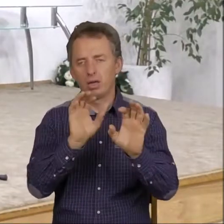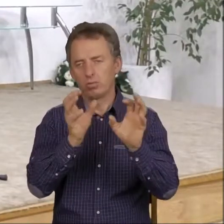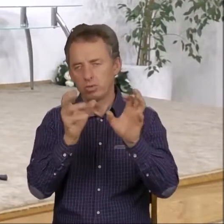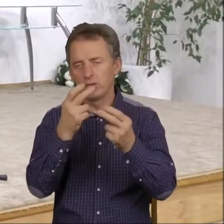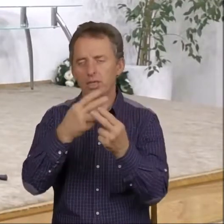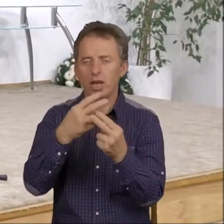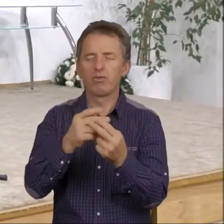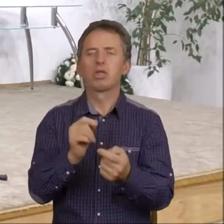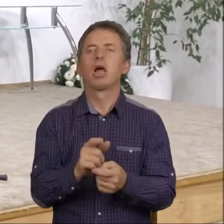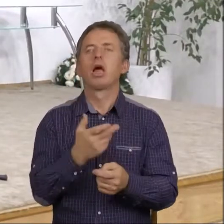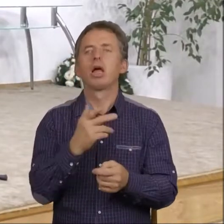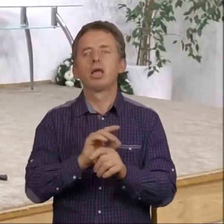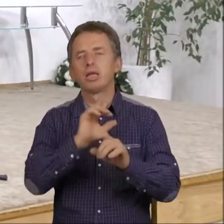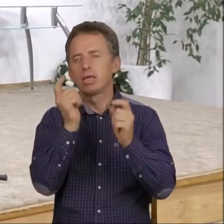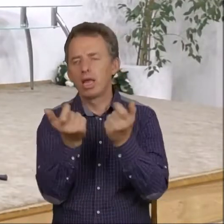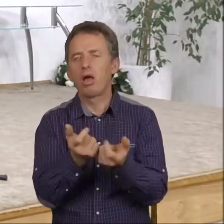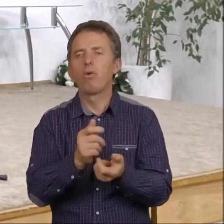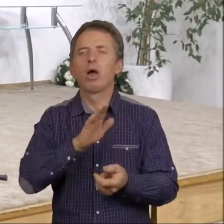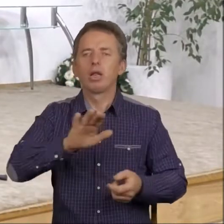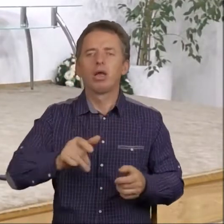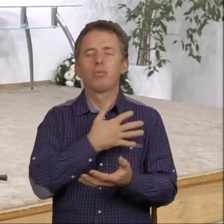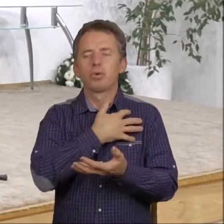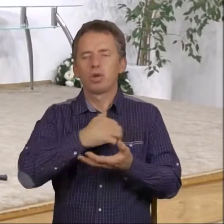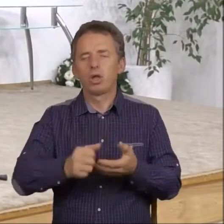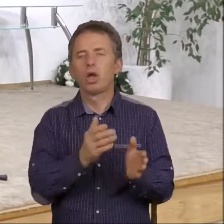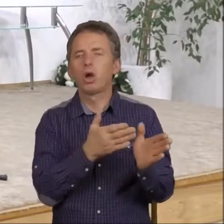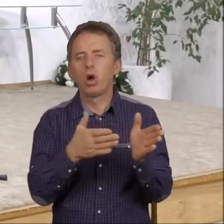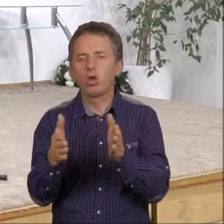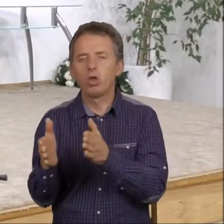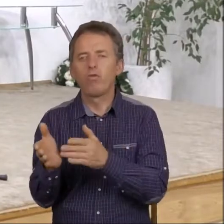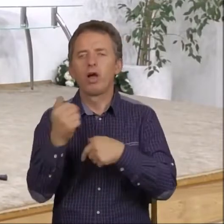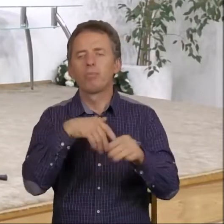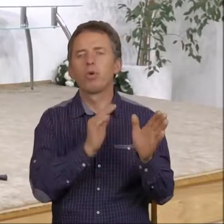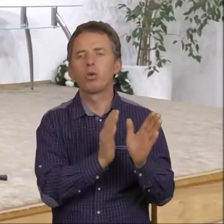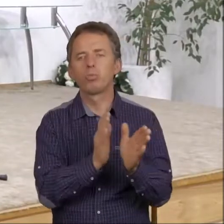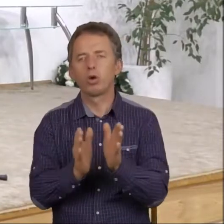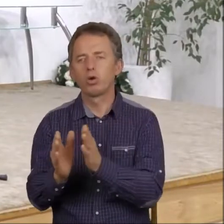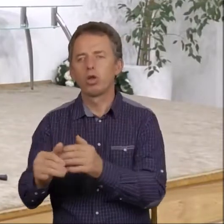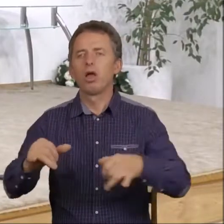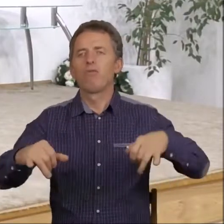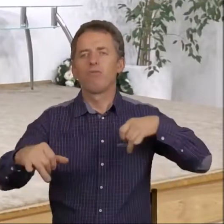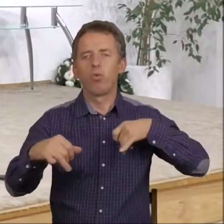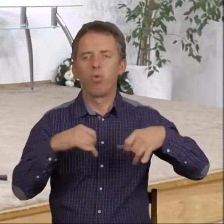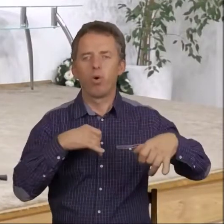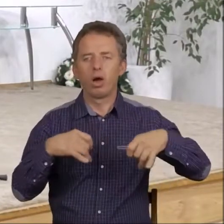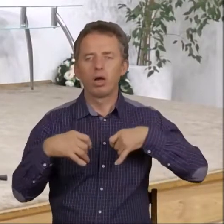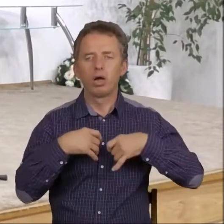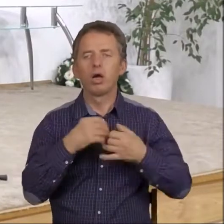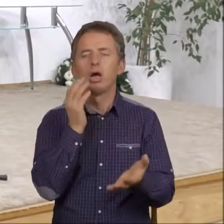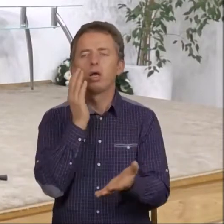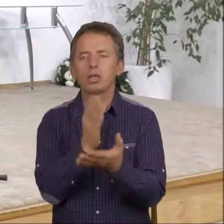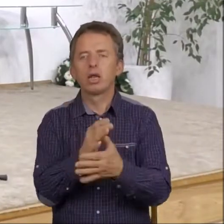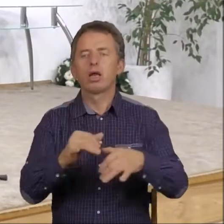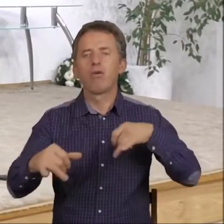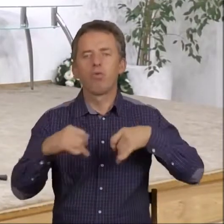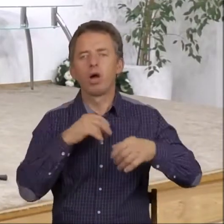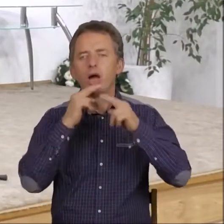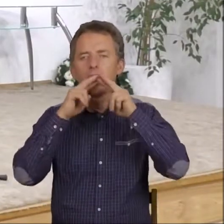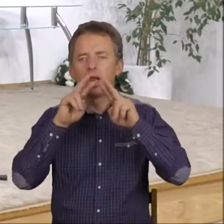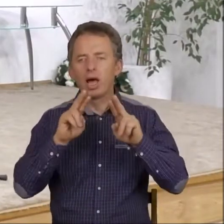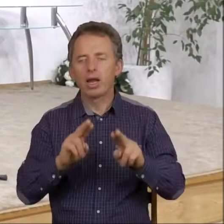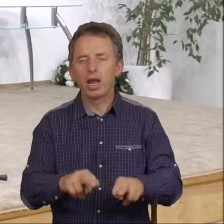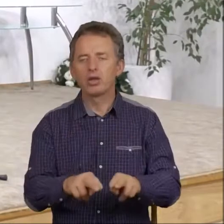w której całe narody są przestraszone i gotowe podporządkować się władzy, żeby tylko ta władza nareszcie